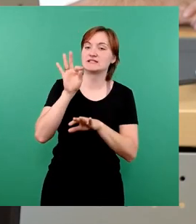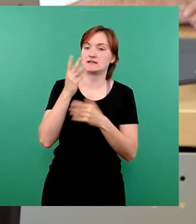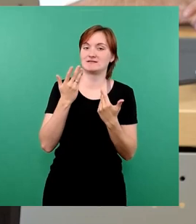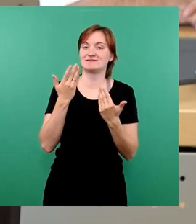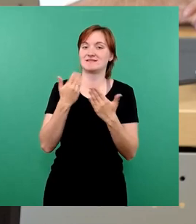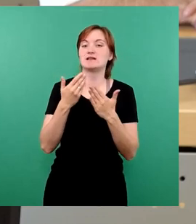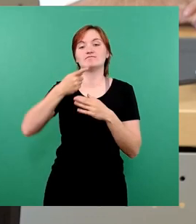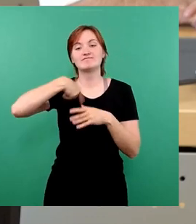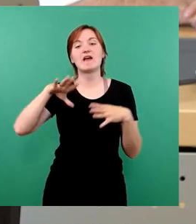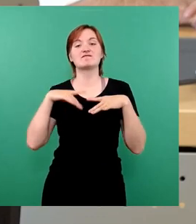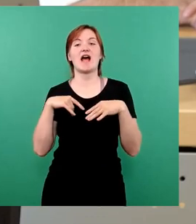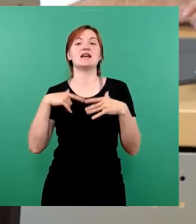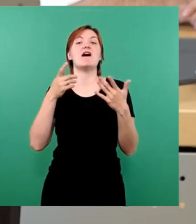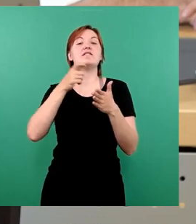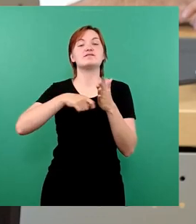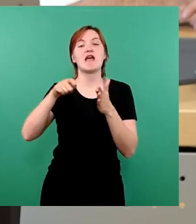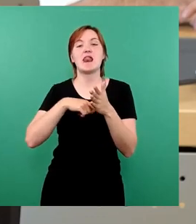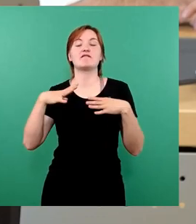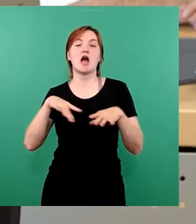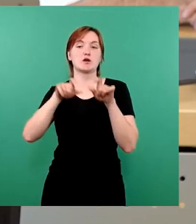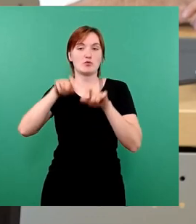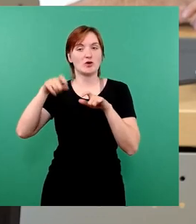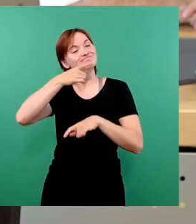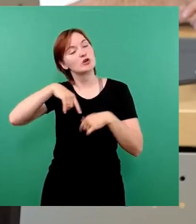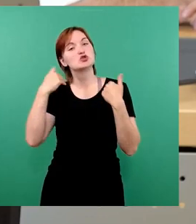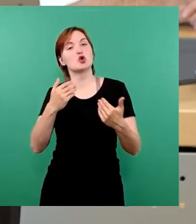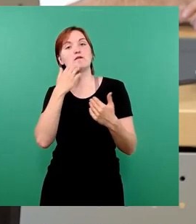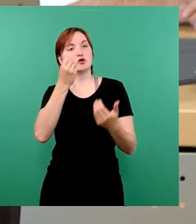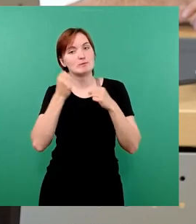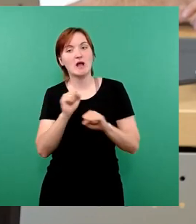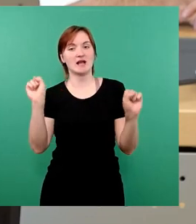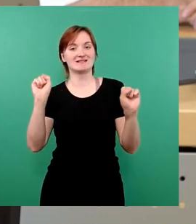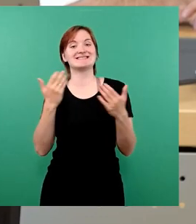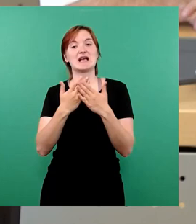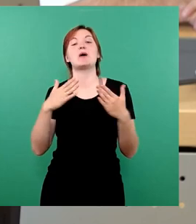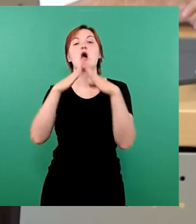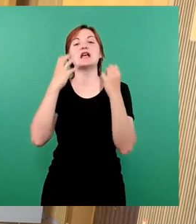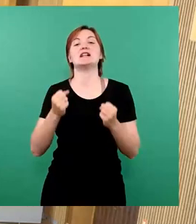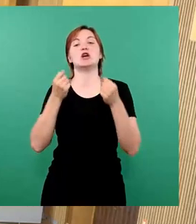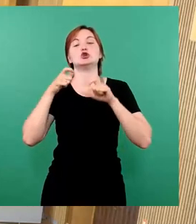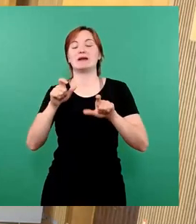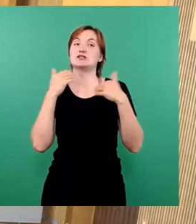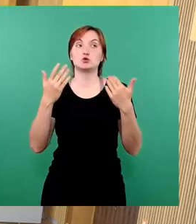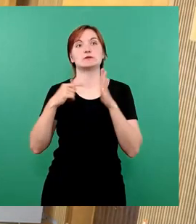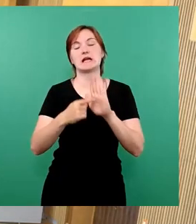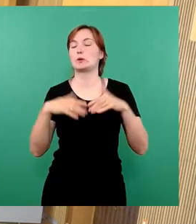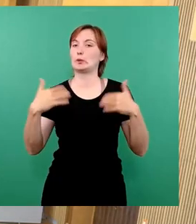Fraktion Freie Wähler, Freie Bürger. Und wie gesagt, die Haushaltssprache ist da ein deutliches Zeichen. Danke für Ihre Aufmerksamkeit.